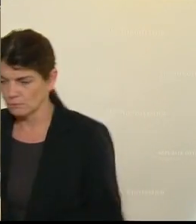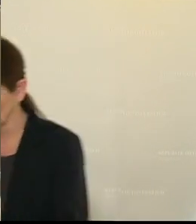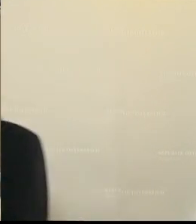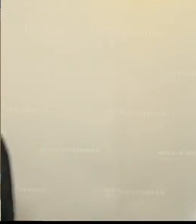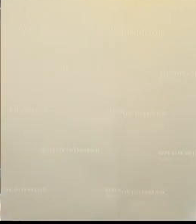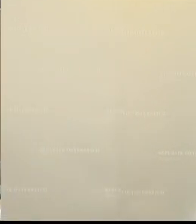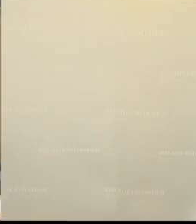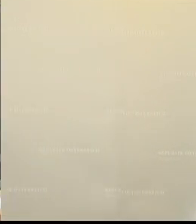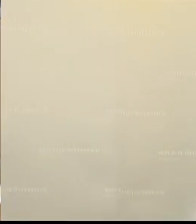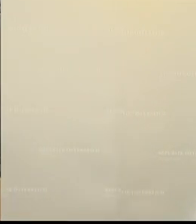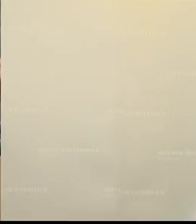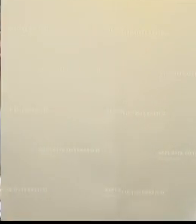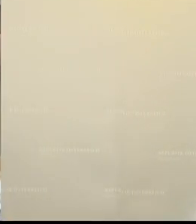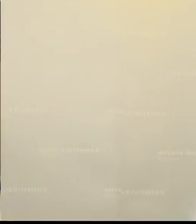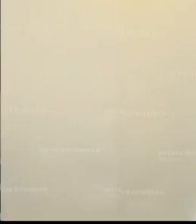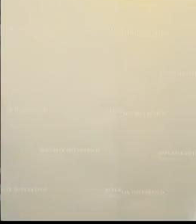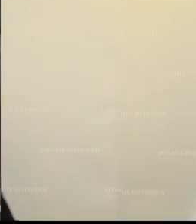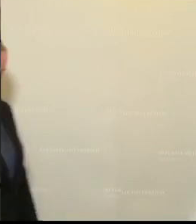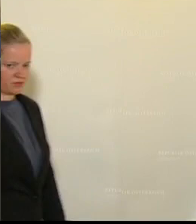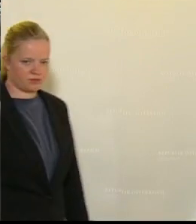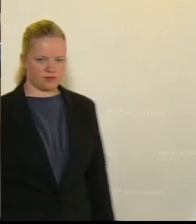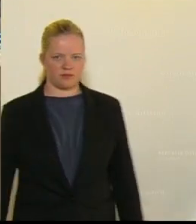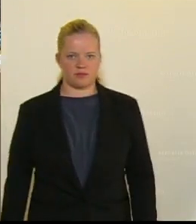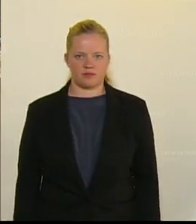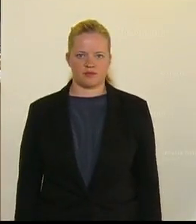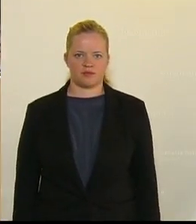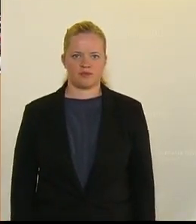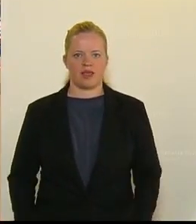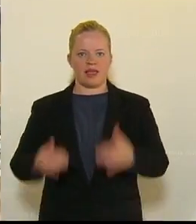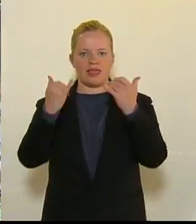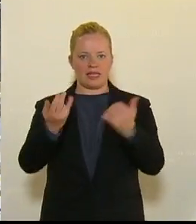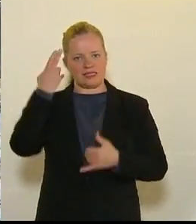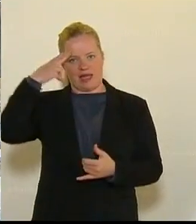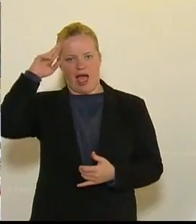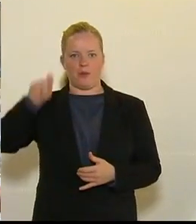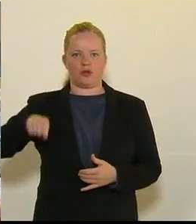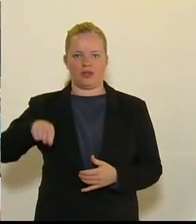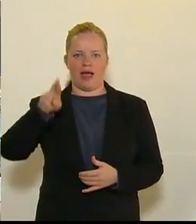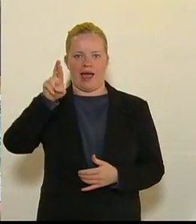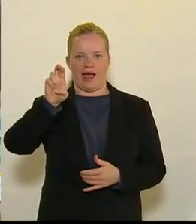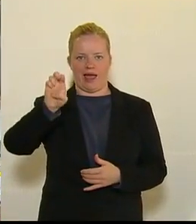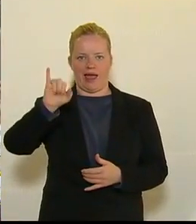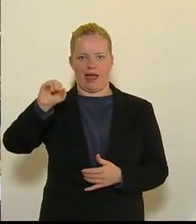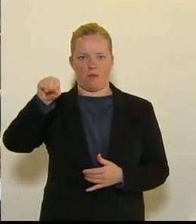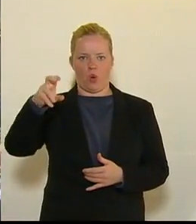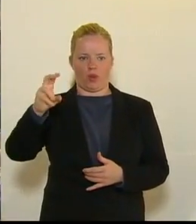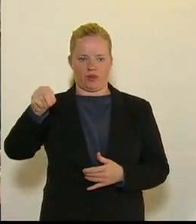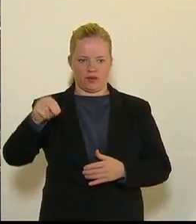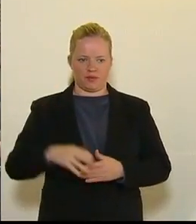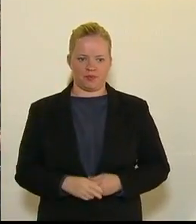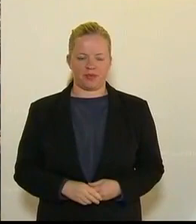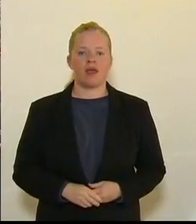Kritik an Regierung und Infrastrukturbudget kommt von Walter Rauch von der FPÖ. Wir befinden uns gerade mitten in der Debatte in der